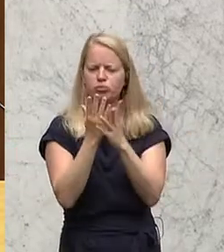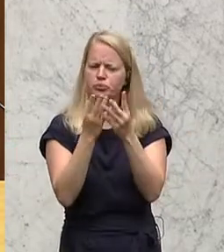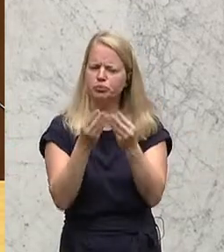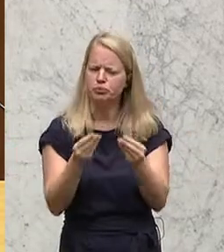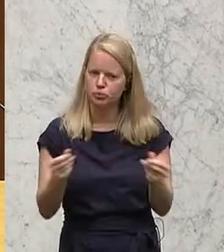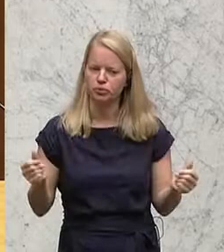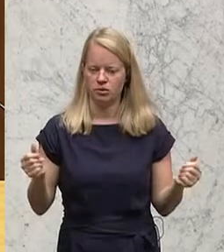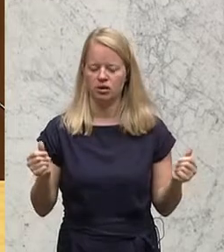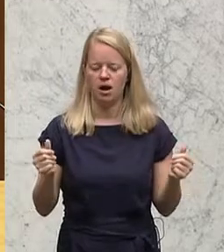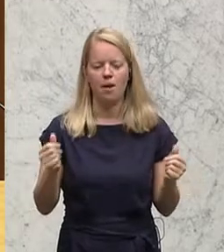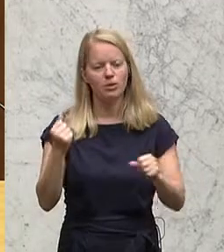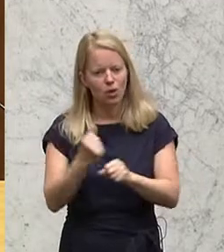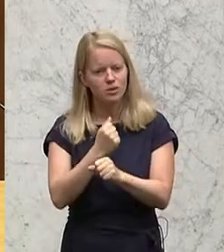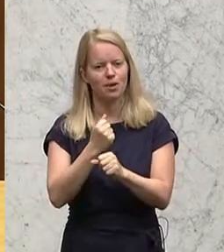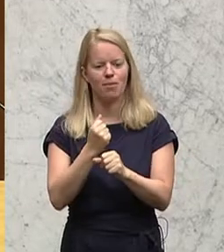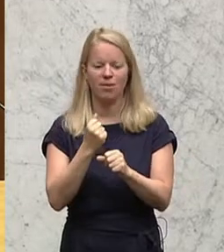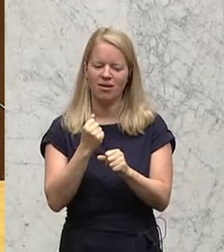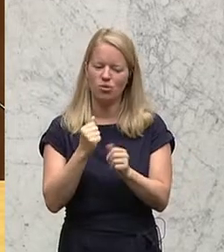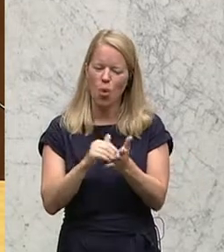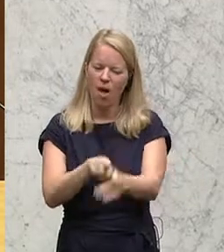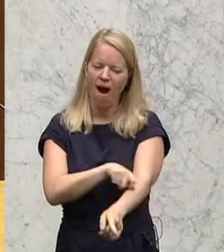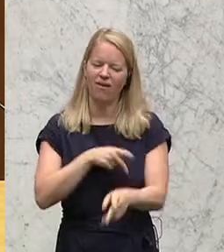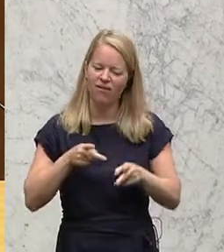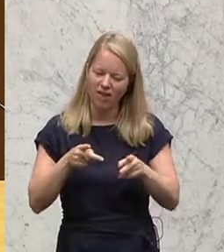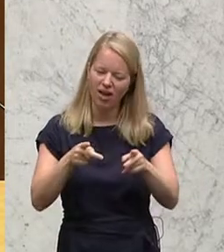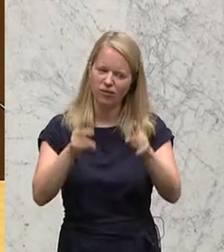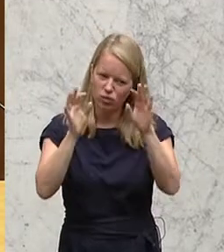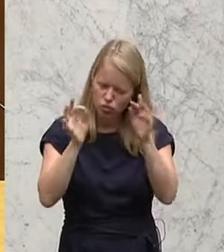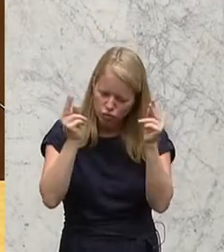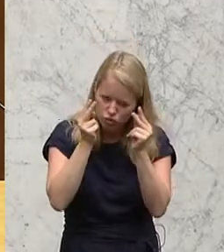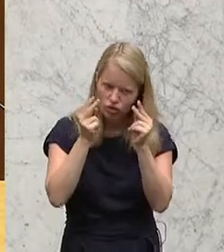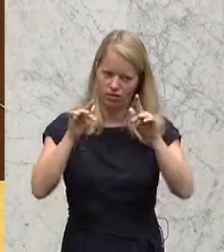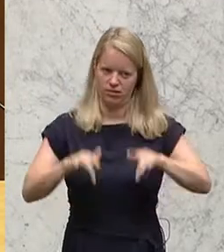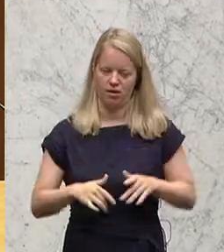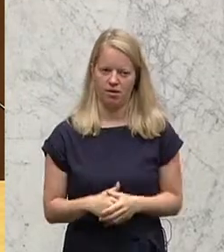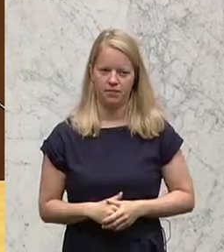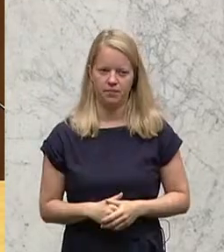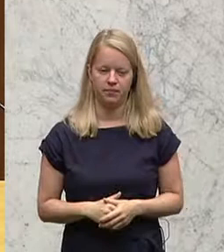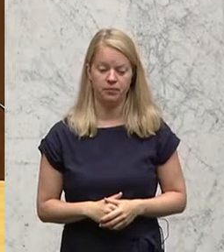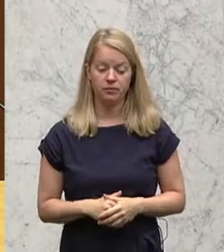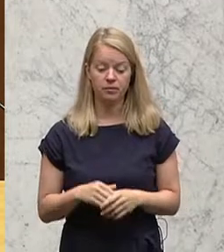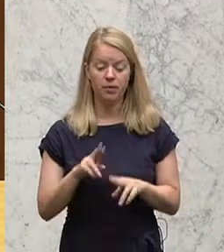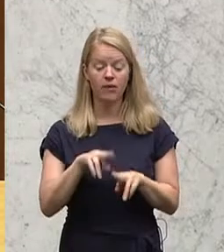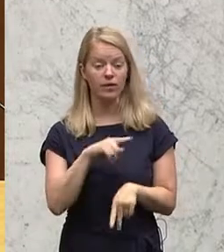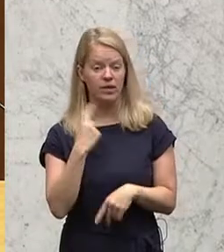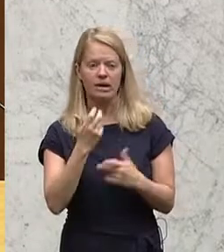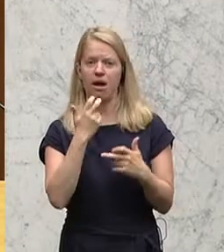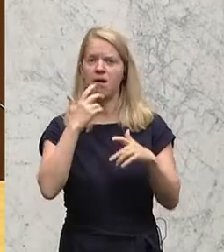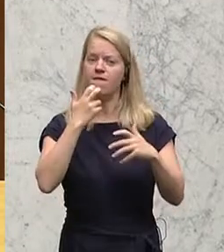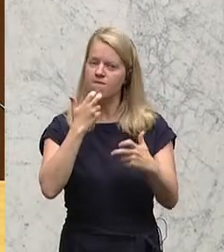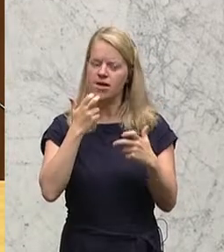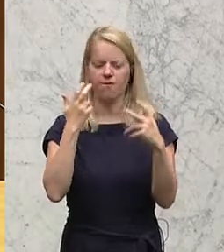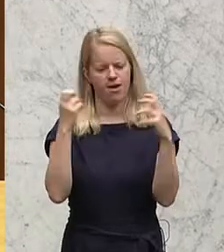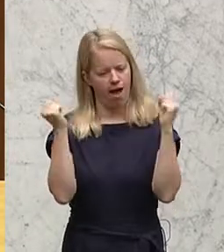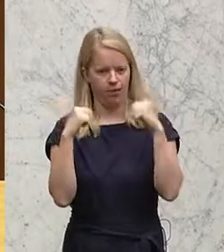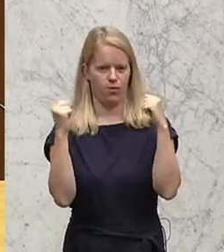bleibt auf diesem Weg der Verständigung noch zu tun. Wenn wir den Willen zur Einigung, der in